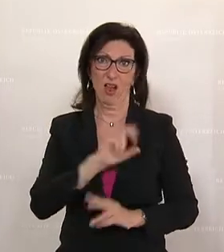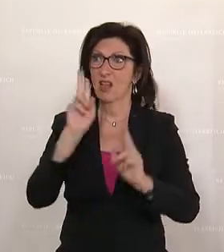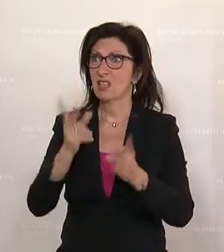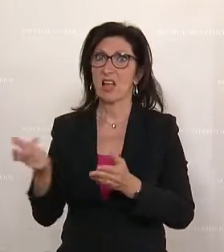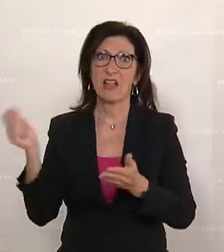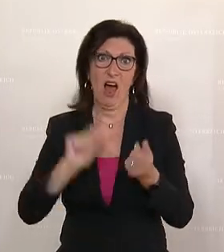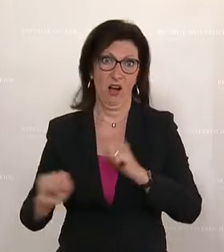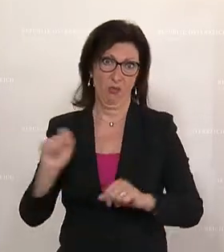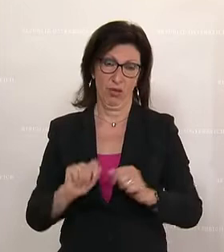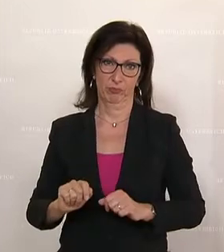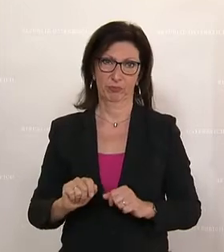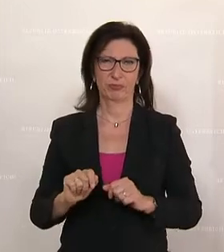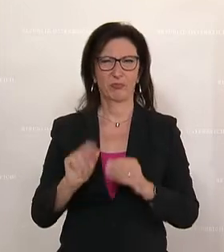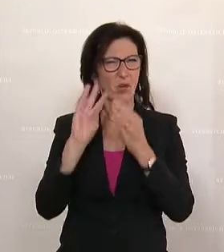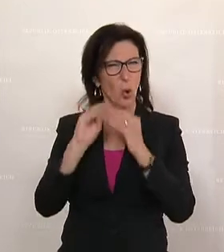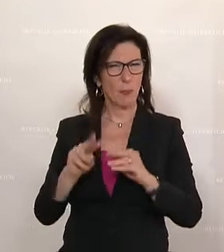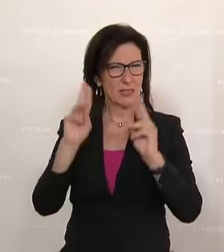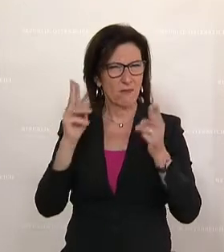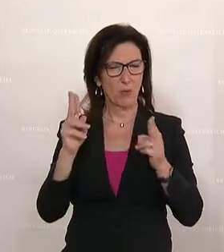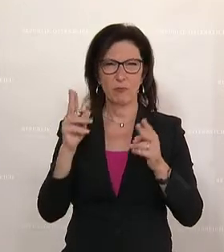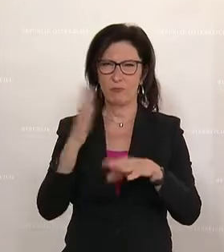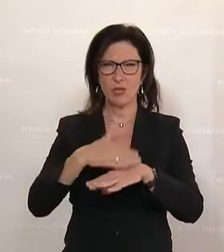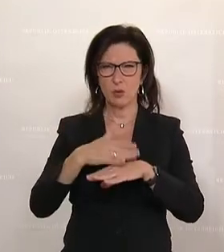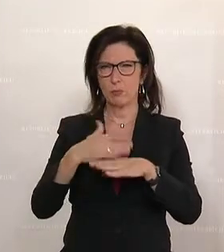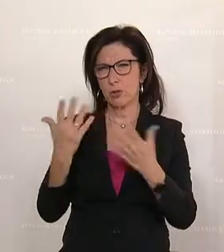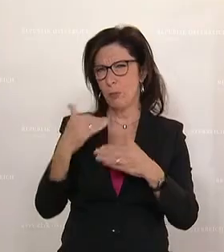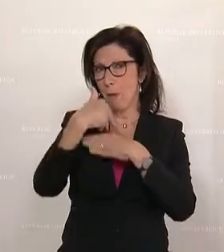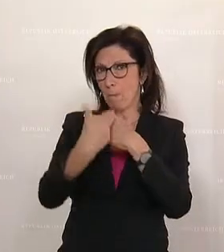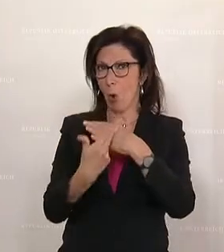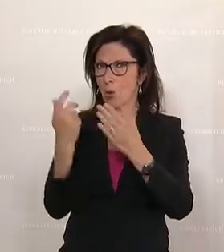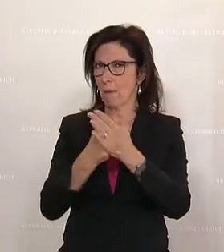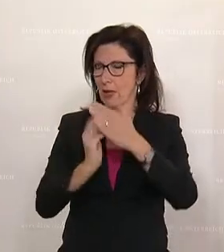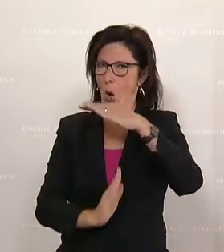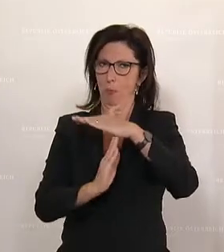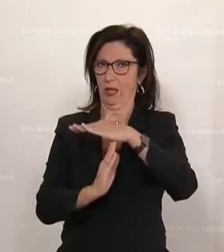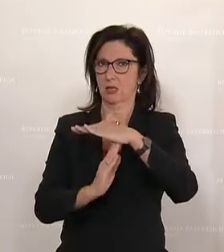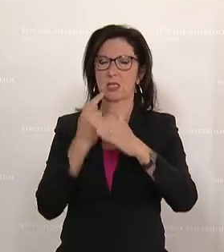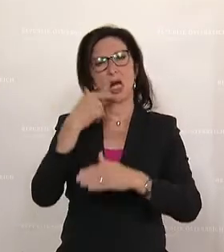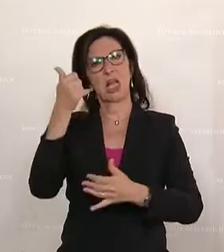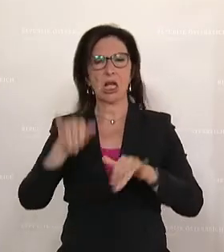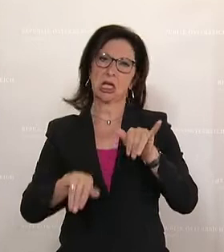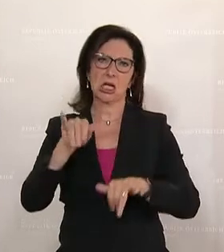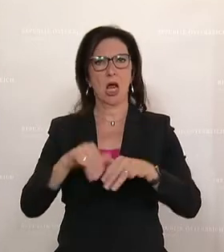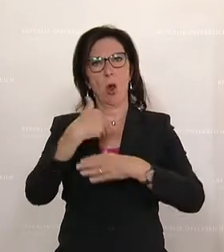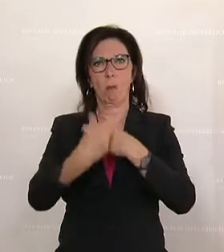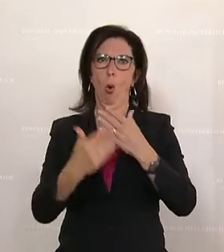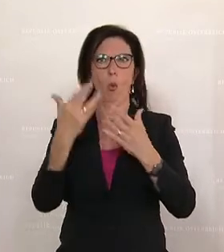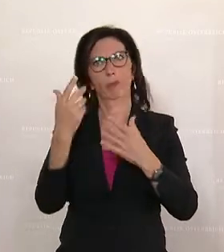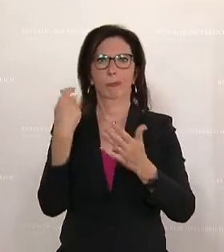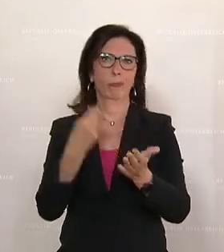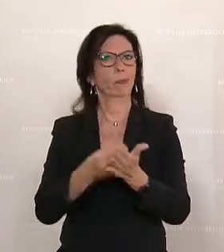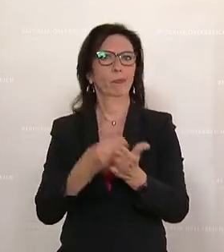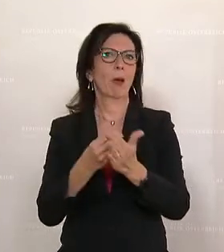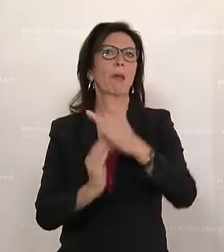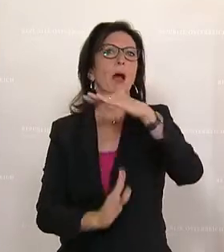können. Warum ist das komplex? Würde man einen Preisdeckel zum Beispiel beim Brot einführen und legt das fest, ein Kilo Brot, so und so viel Euro und es